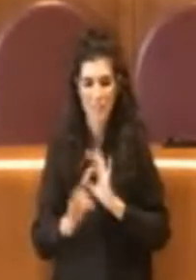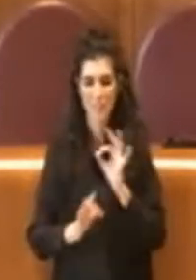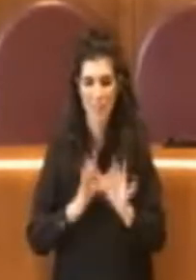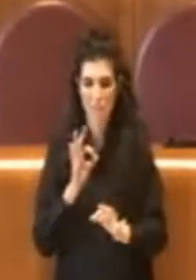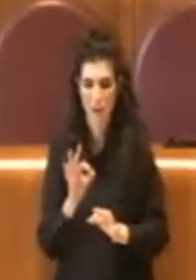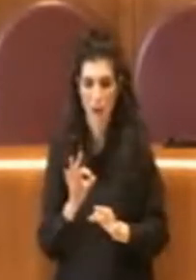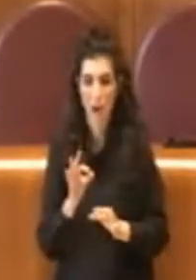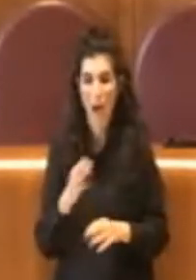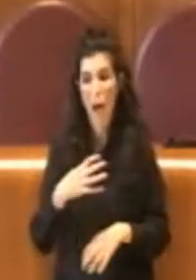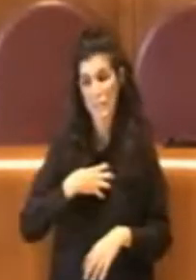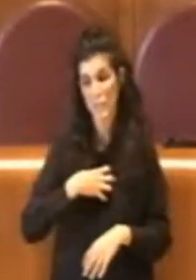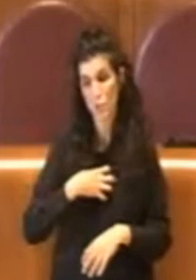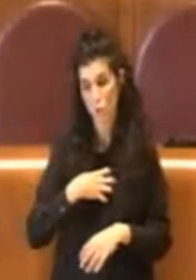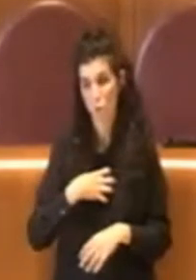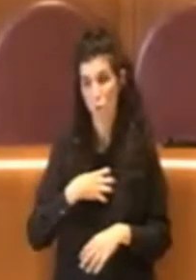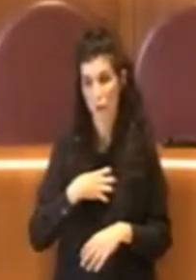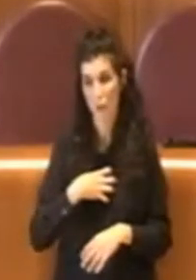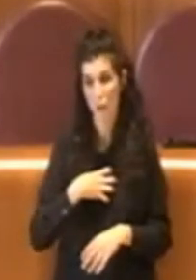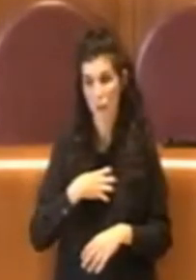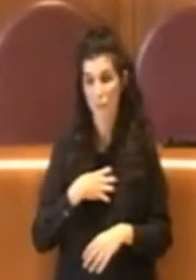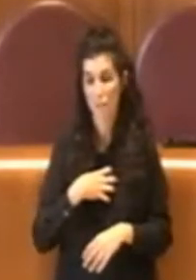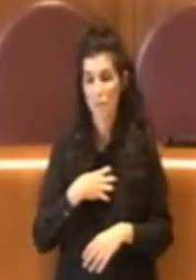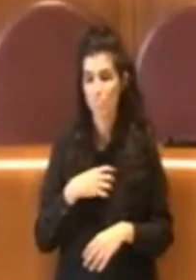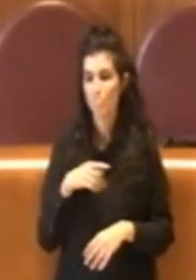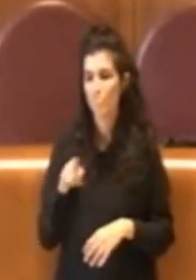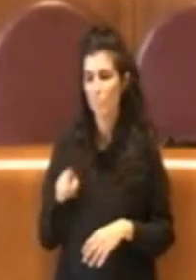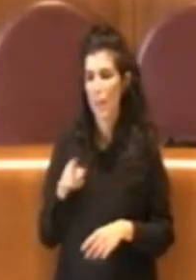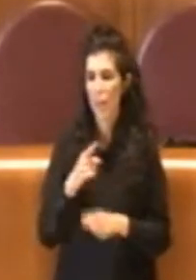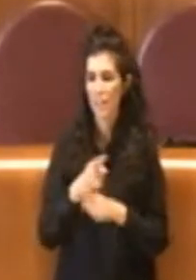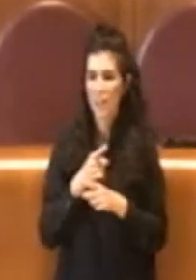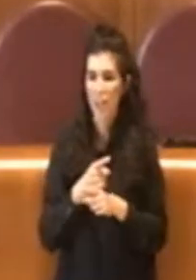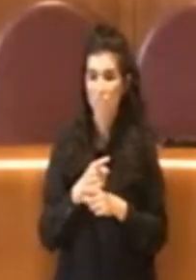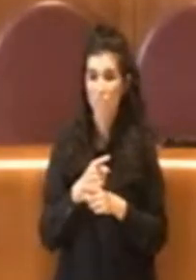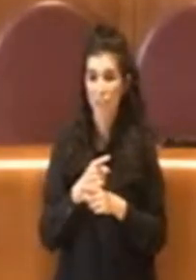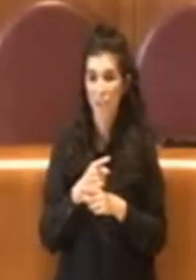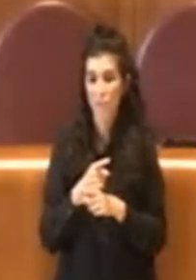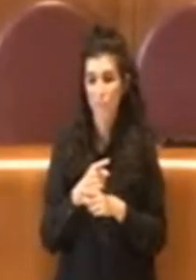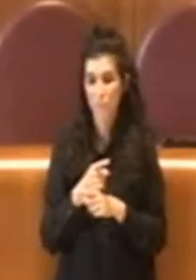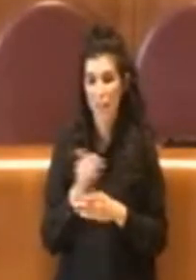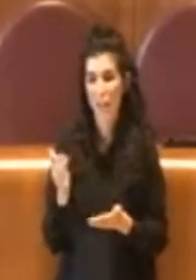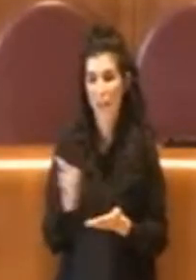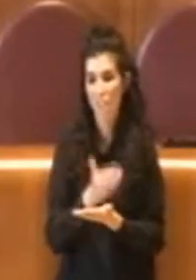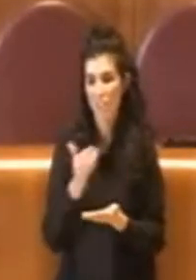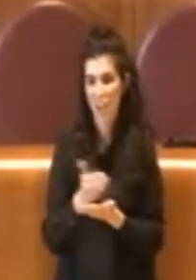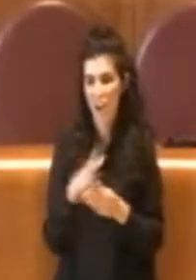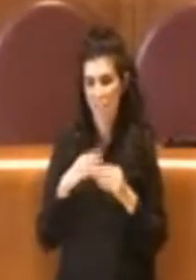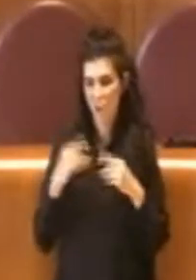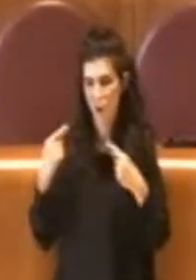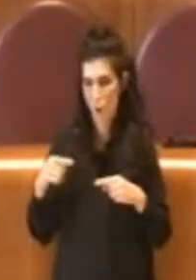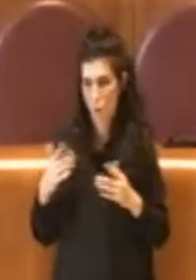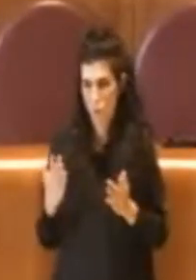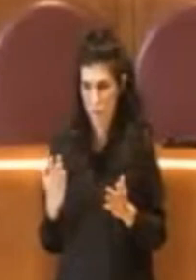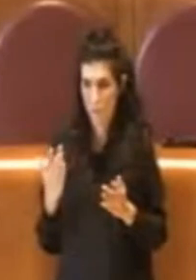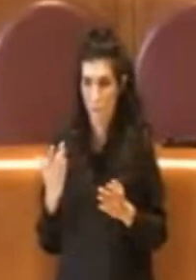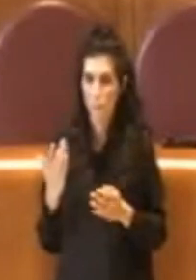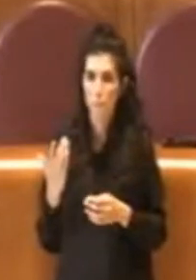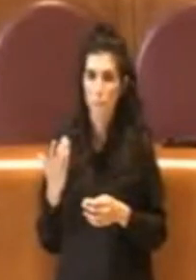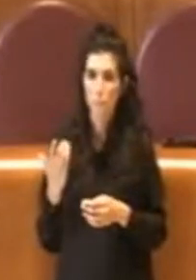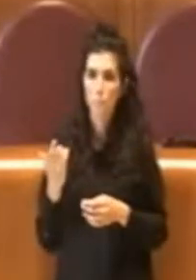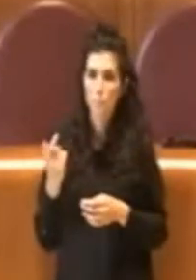caro Assessore, lei deve evitare di fare e quindi nel momento in cui poi si dovessero